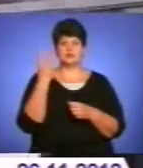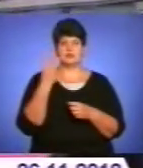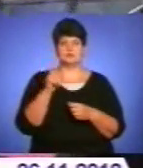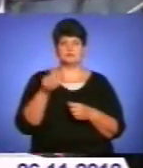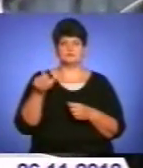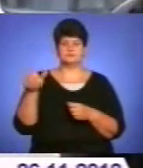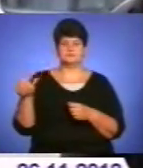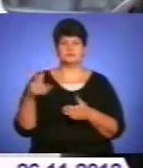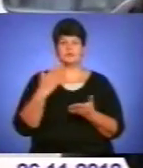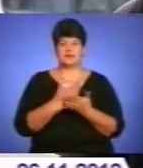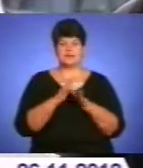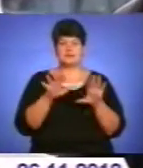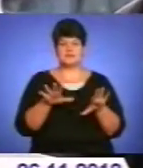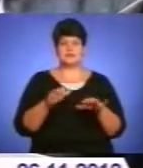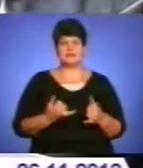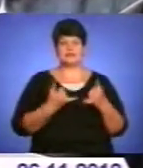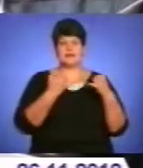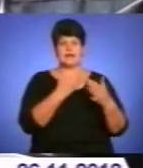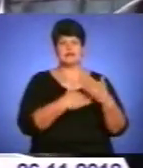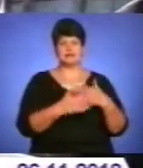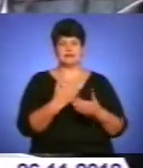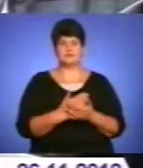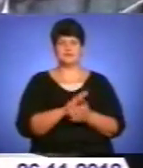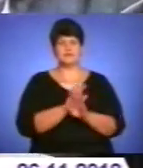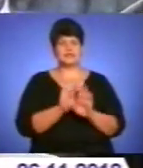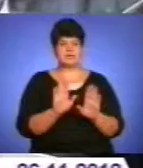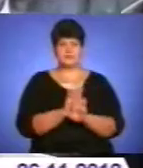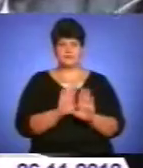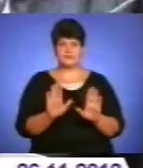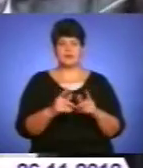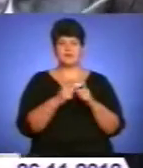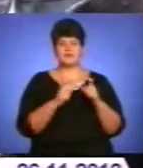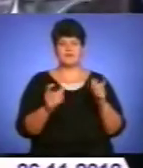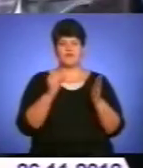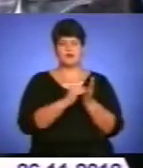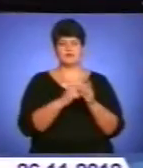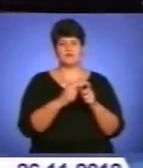в автобусі якісь місця спеціальні відвадані для кільгових бігів? Ні, місця вказані в билетах.